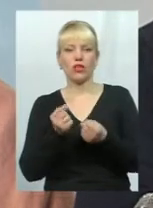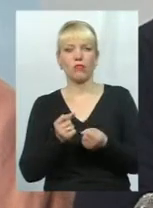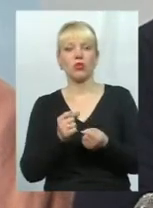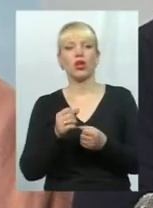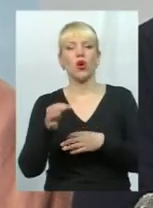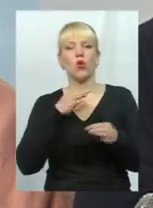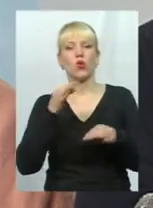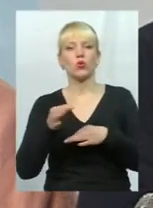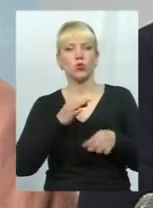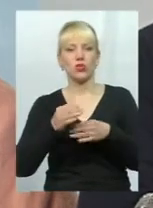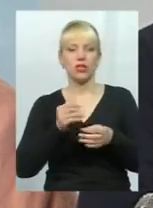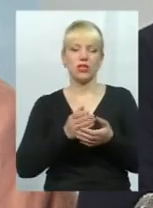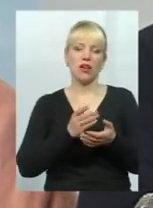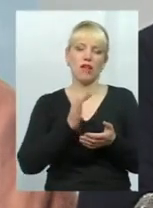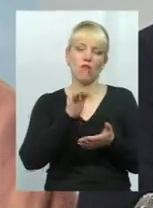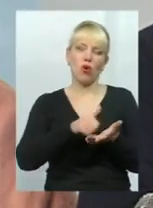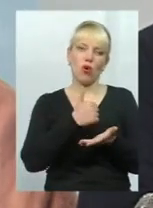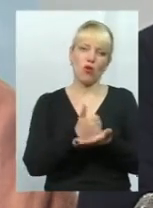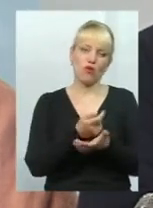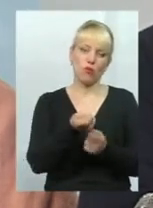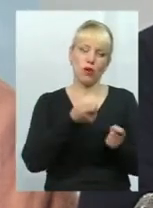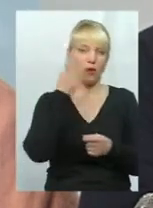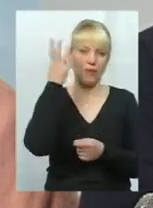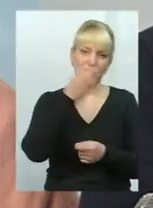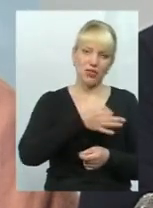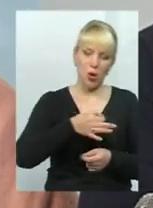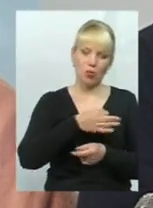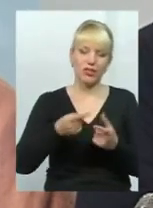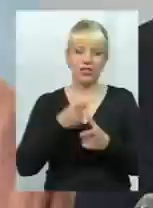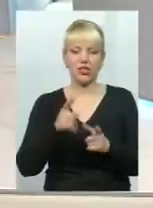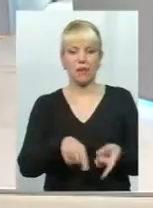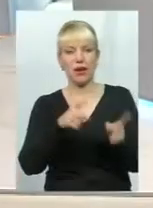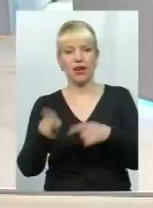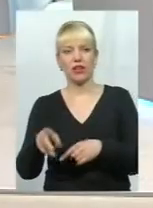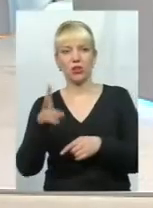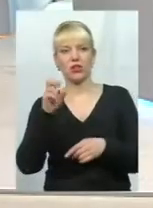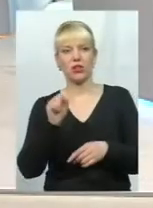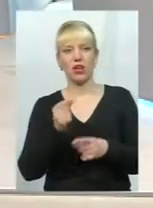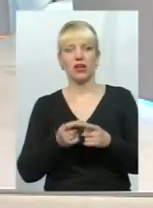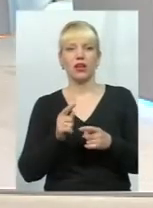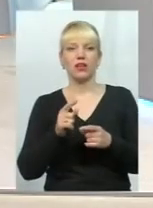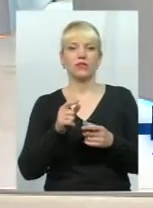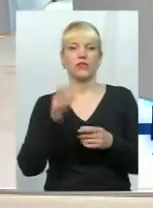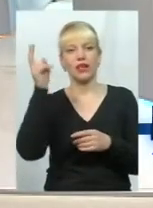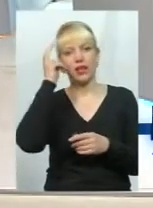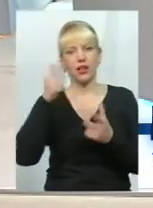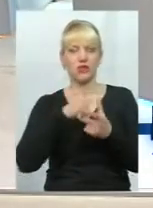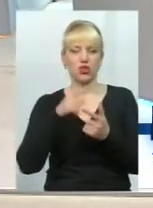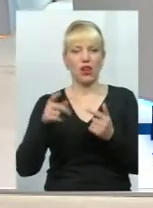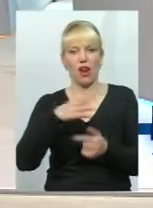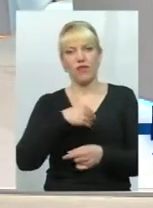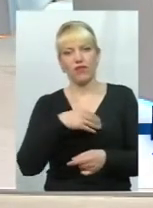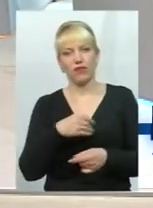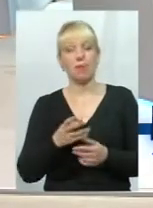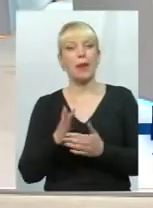обслуговуватися в Головному управлінні ДФС у Хмельницькій області, чи вони перейдуть, можна було на вибір вибирати Київ-Львів. Тобто,